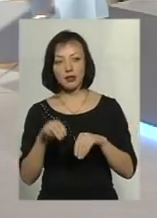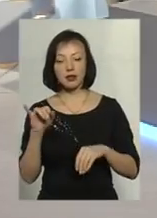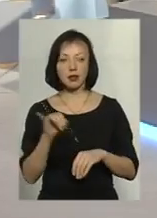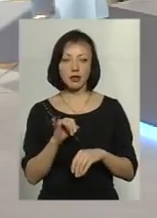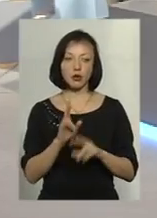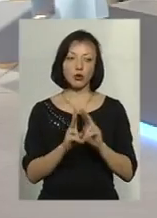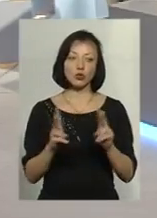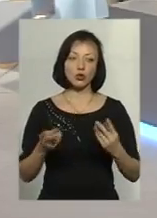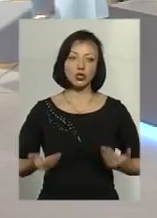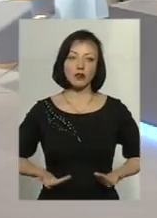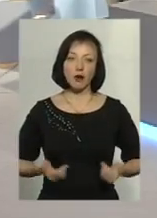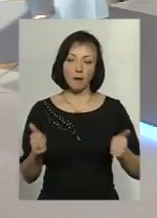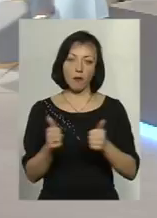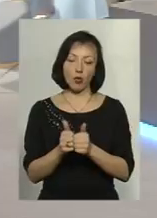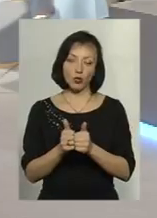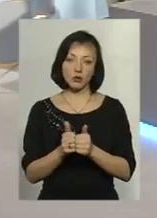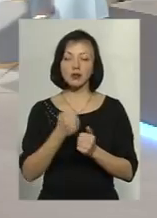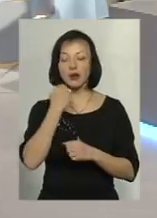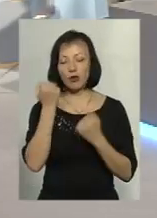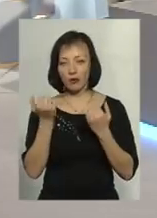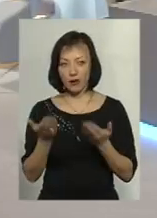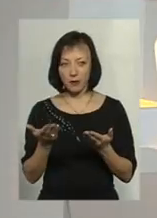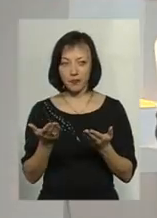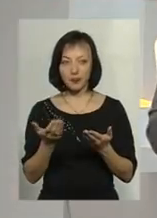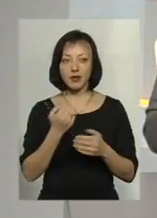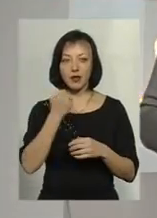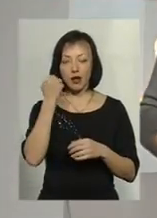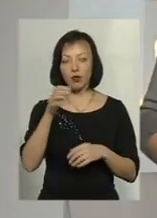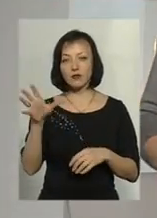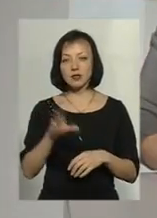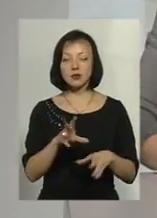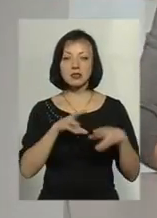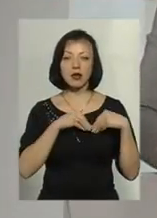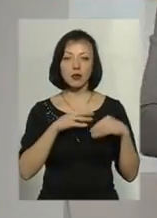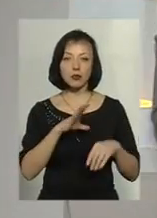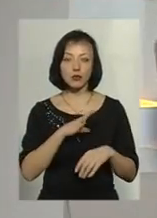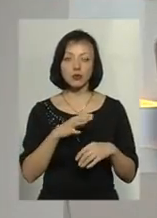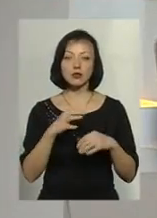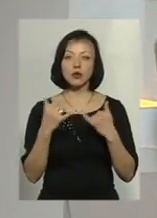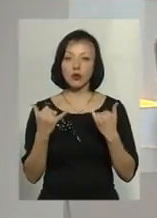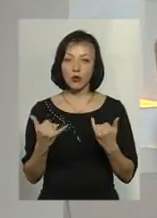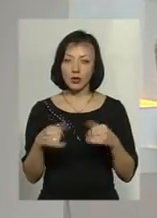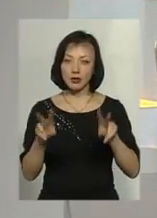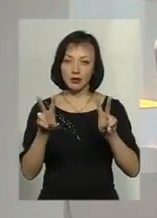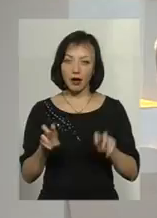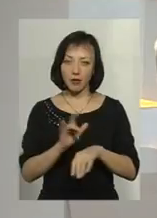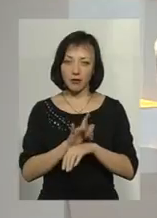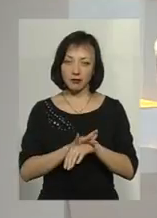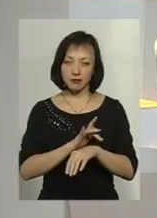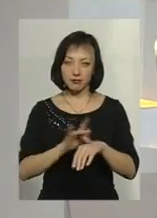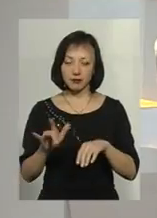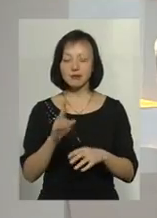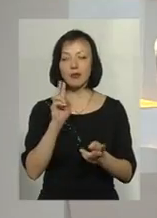родин тих, хто живе поруч. Дякую вам, дякую всім, хто був із нами. На сьогодні тема вичерпана.